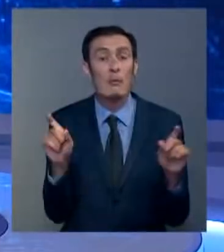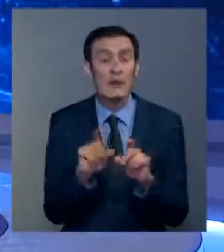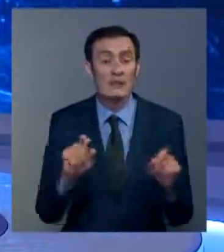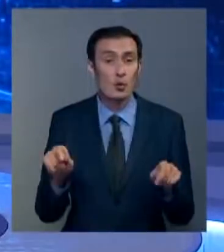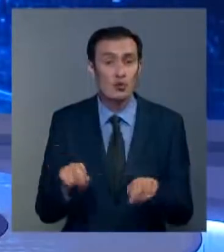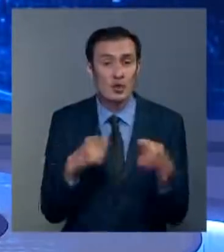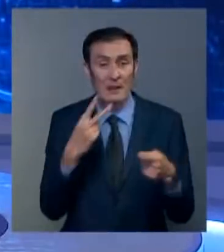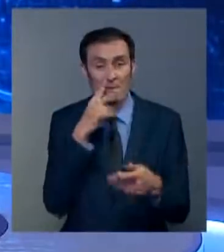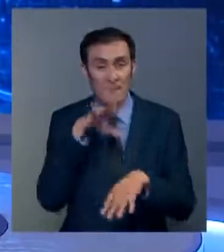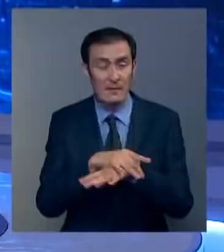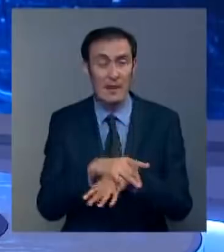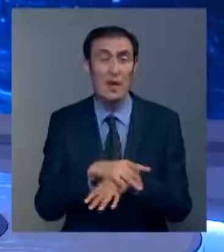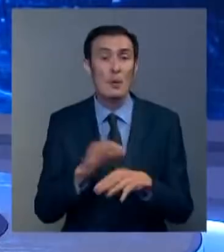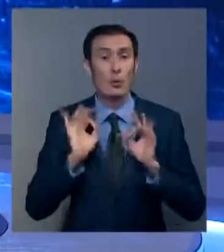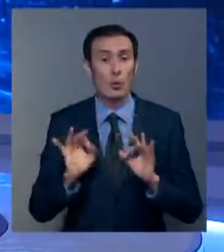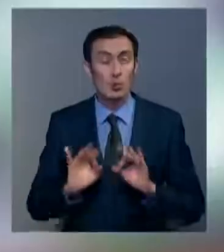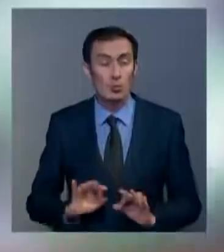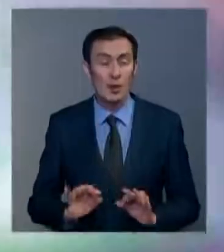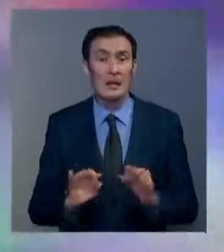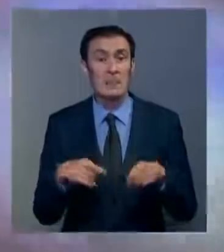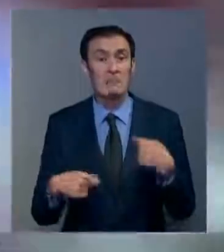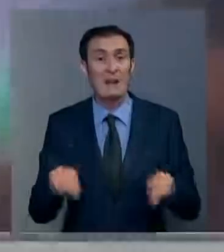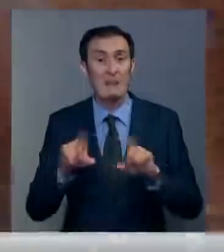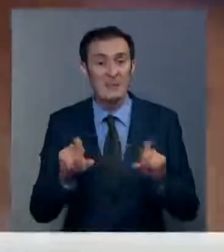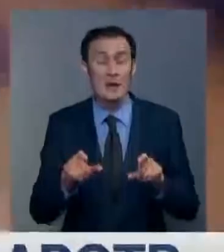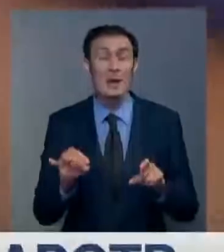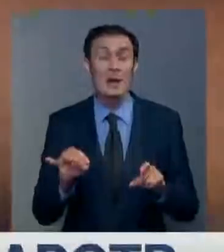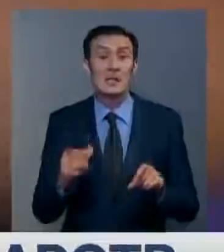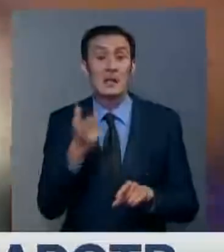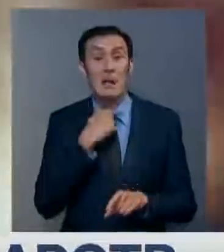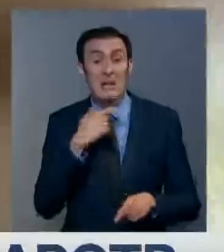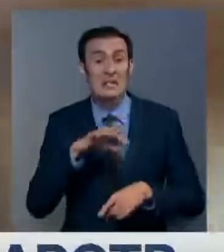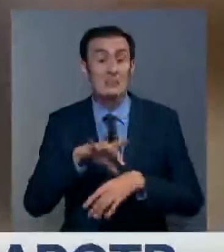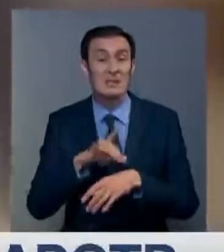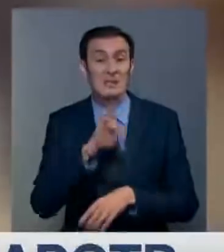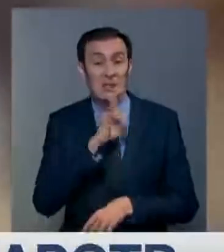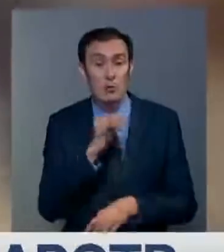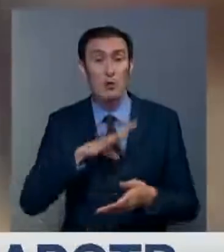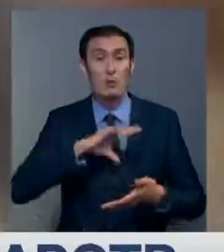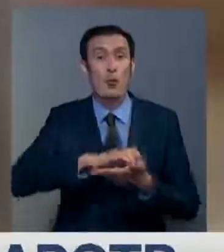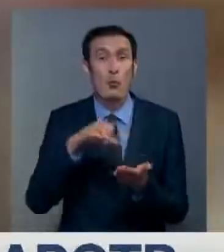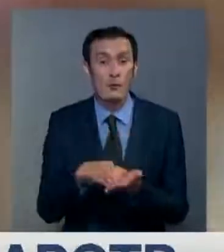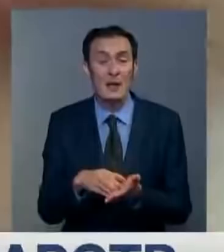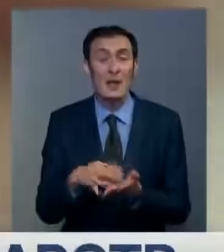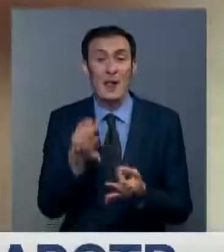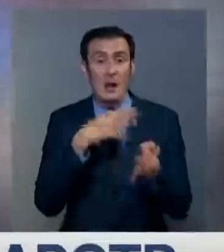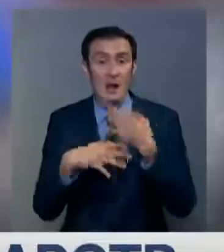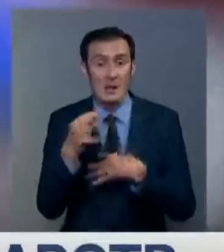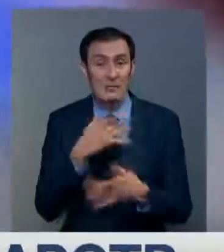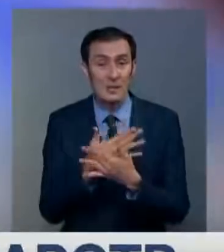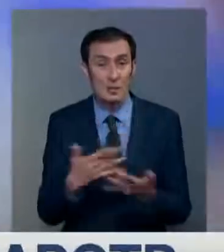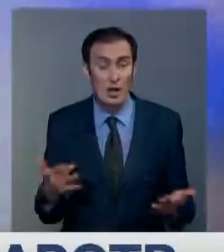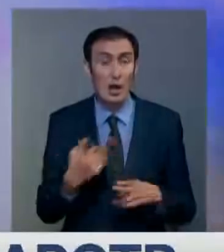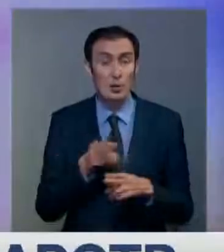в ходе рейда выявили сотрудники прокуратуры. На прилавках вместе с колбасами и сыром лежали упаковки антибиотиков и противовирусных